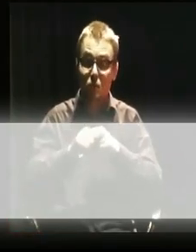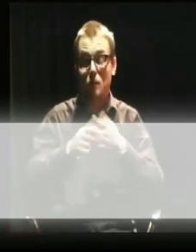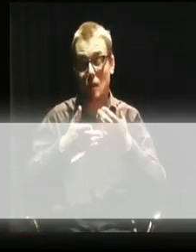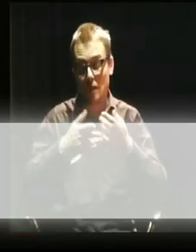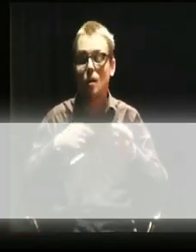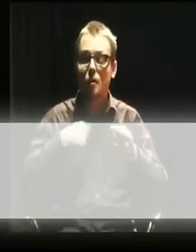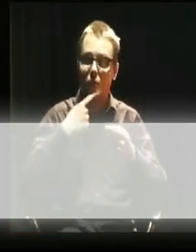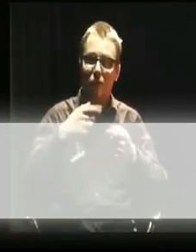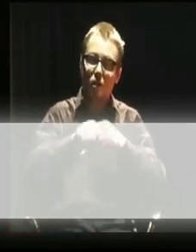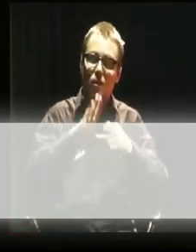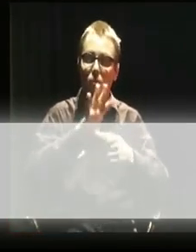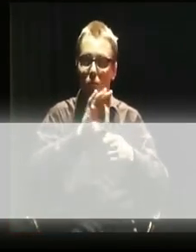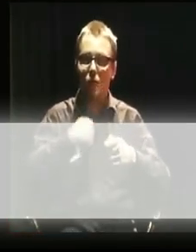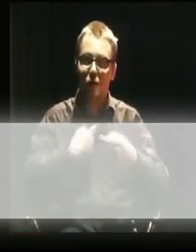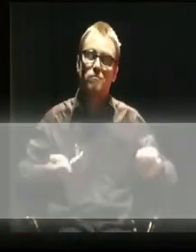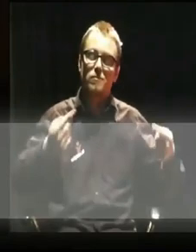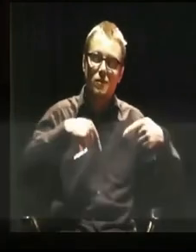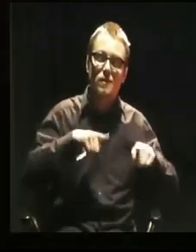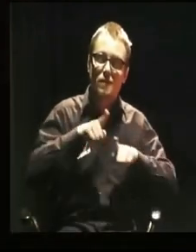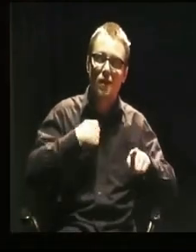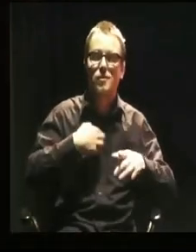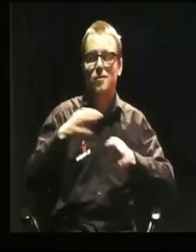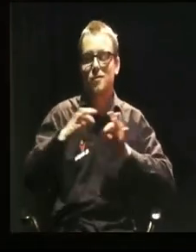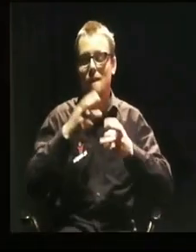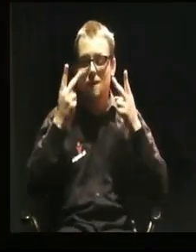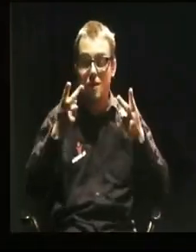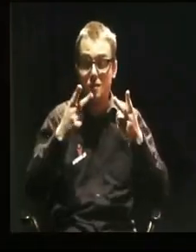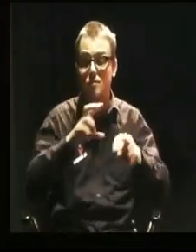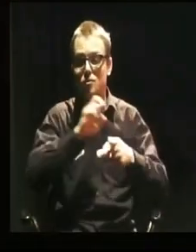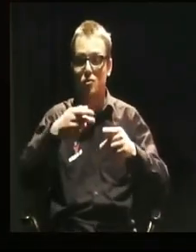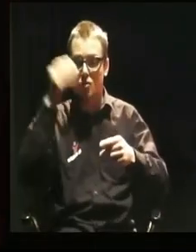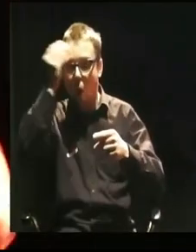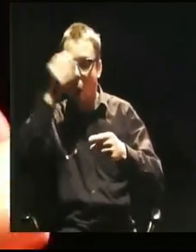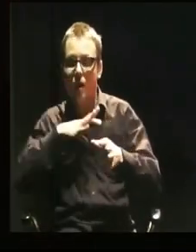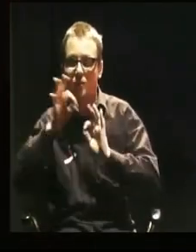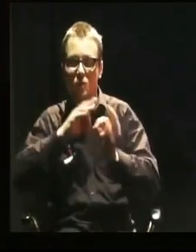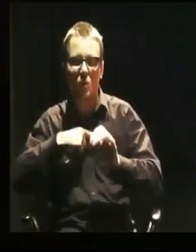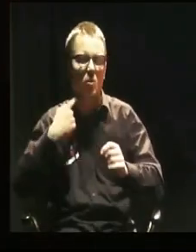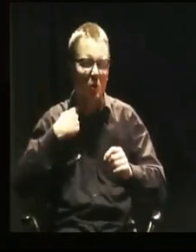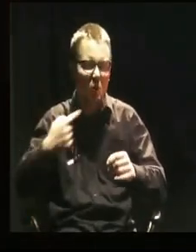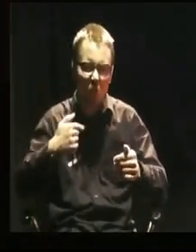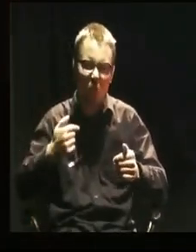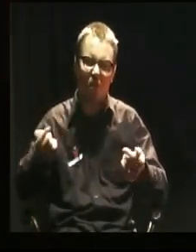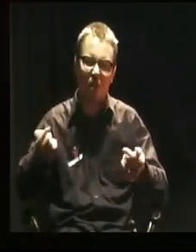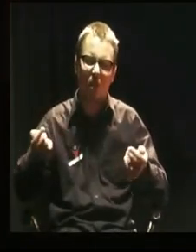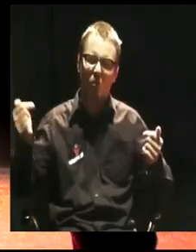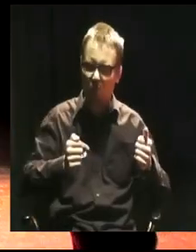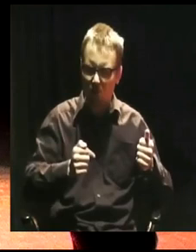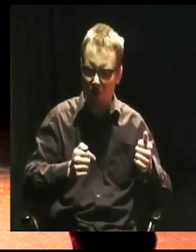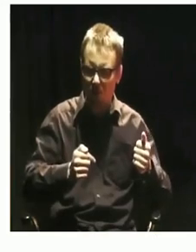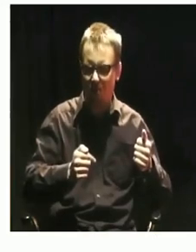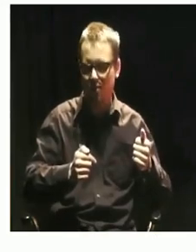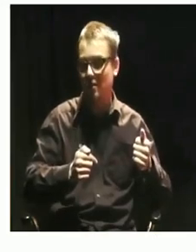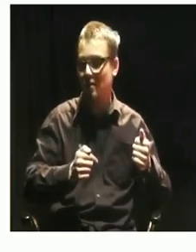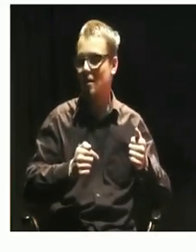dla was dziś nie było, to czy nauka tej historii musi być taka cholernie nudna, jak dla większości z was i dla mnie, była w szkole, czy nawet po